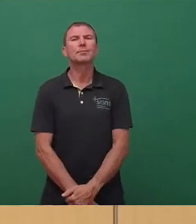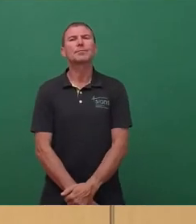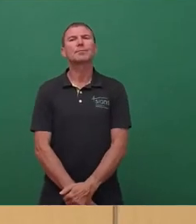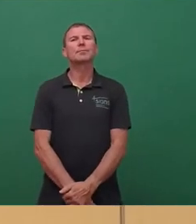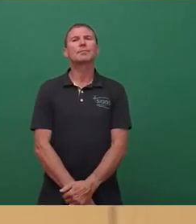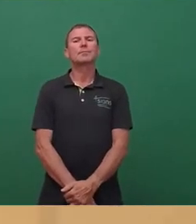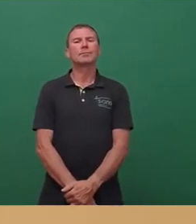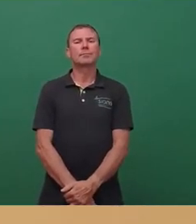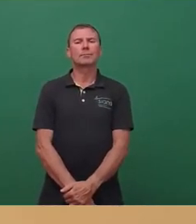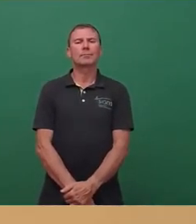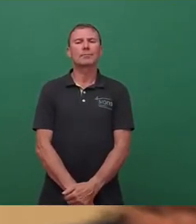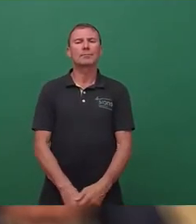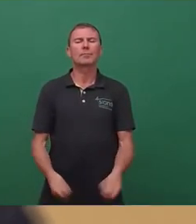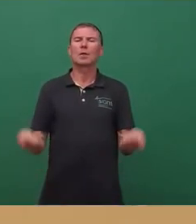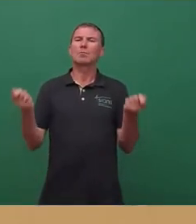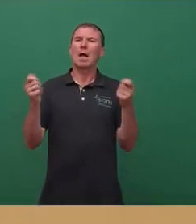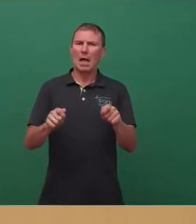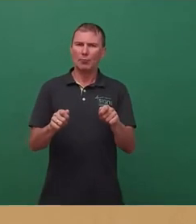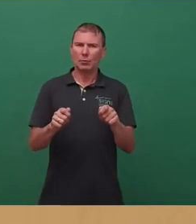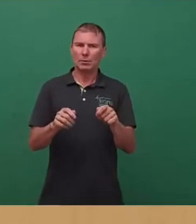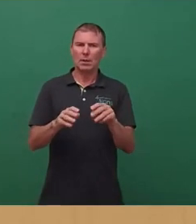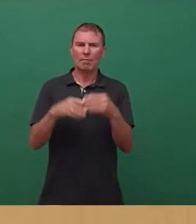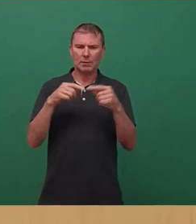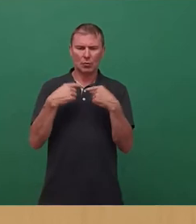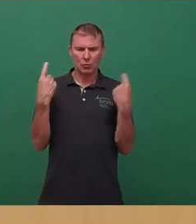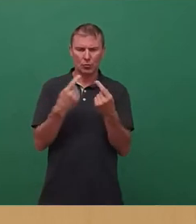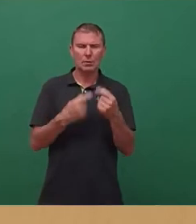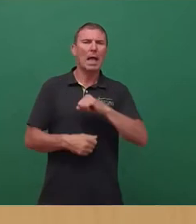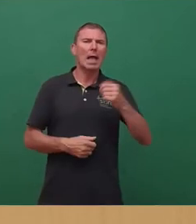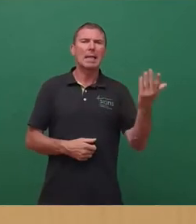Und zum Abschluss der Fraktionsrunde Fraktion Die Linke, Herr Schäufer.